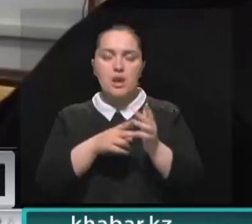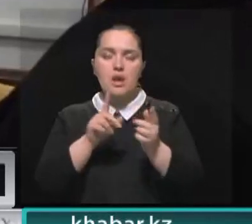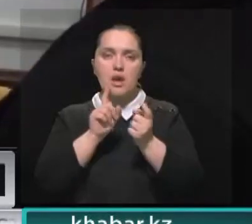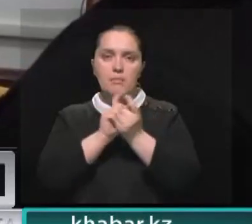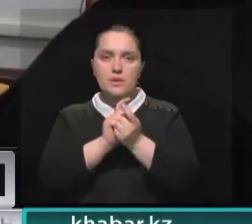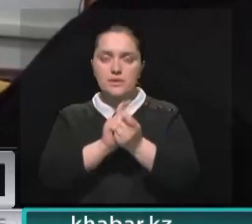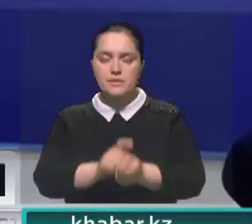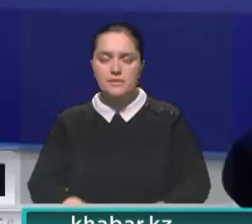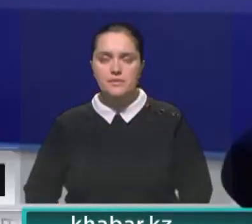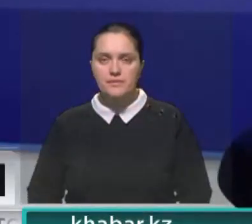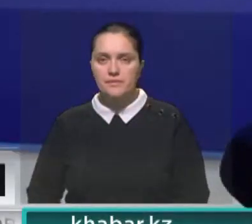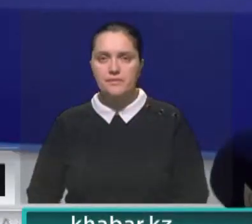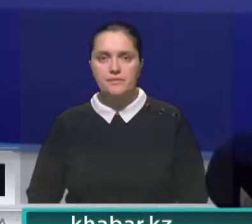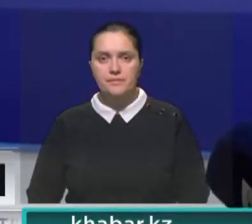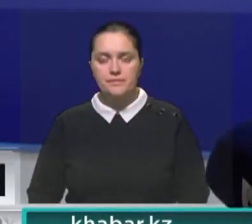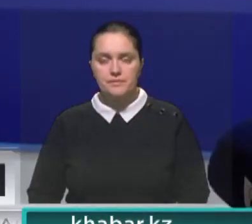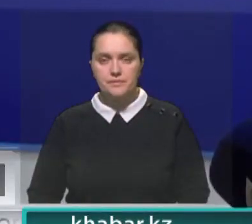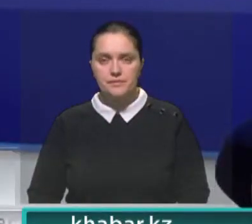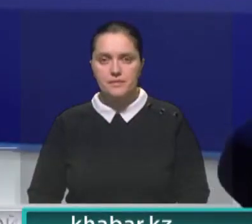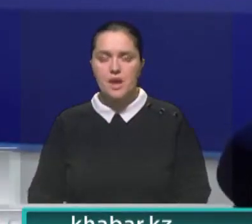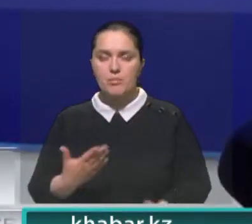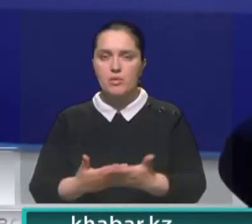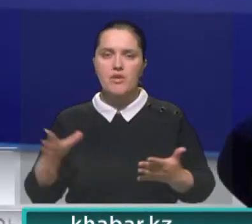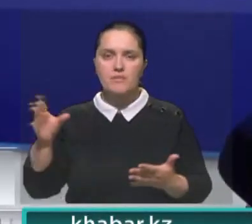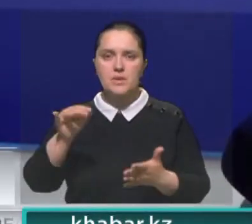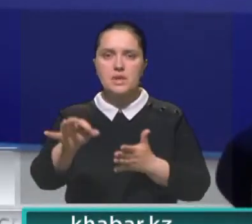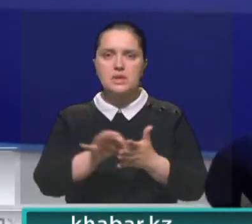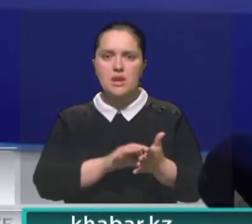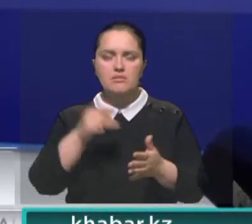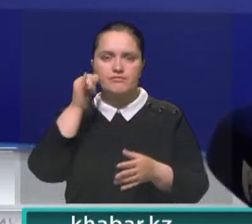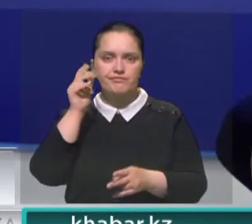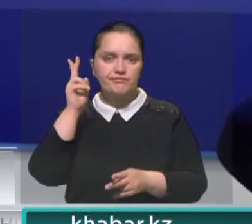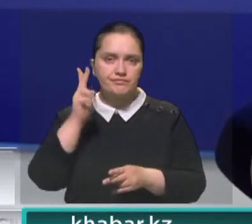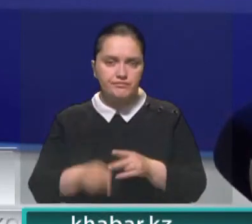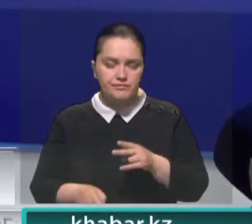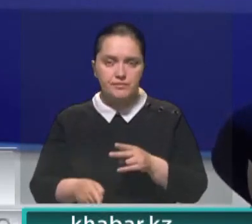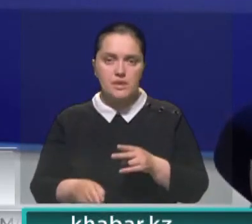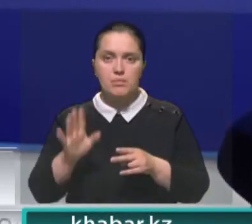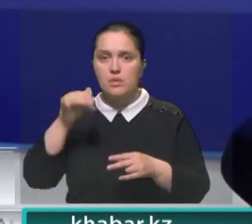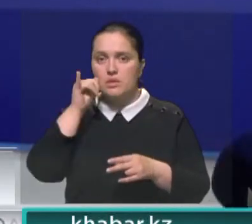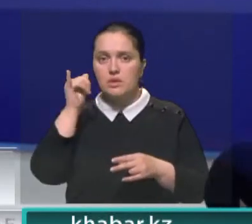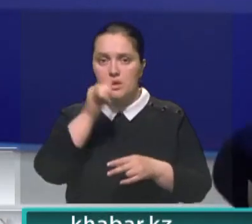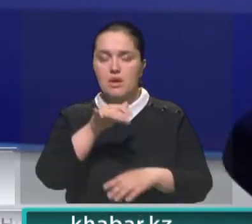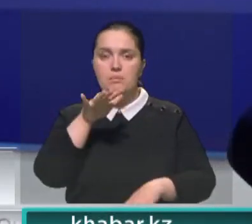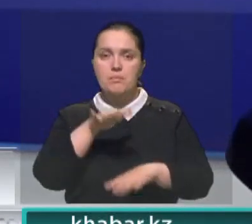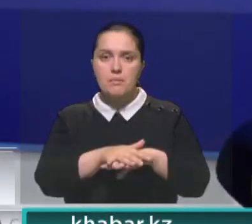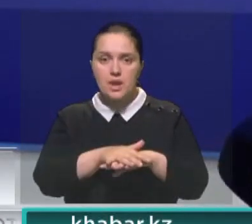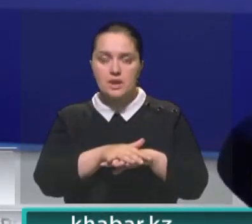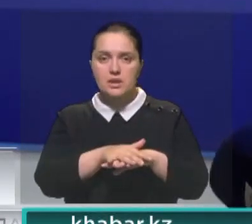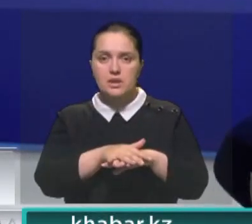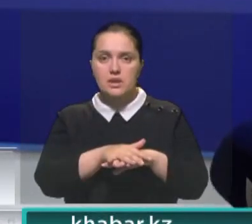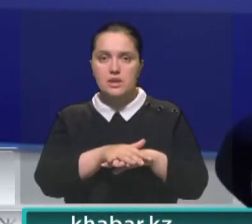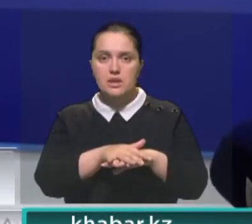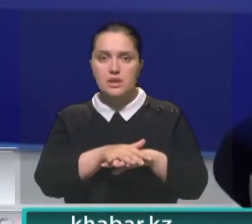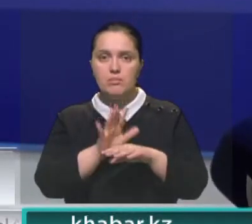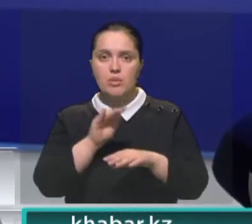интернет-мошенничеству. Мы рекомендуем всем сразу такие разговоры прерывать. После этого звонить в банки, где будет введена